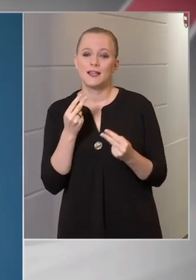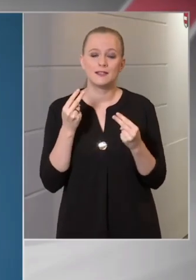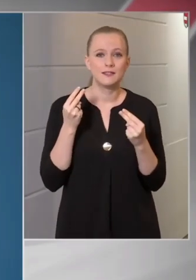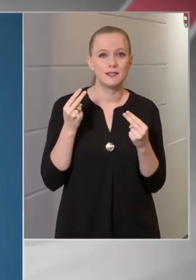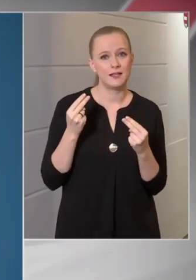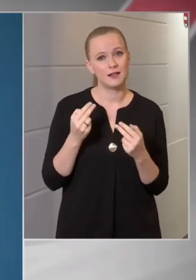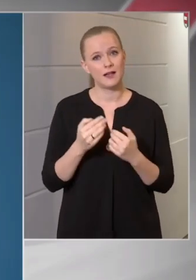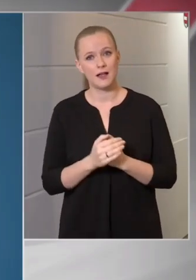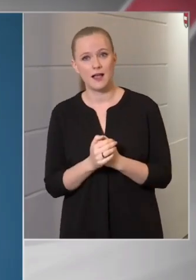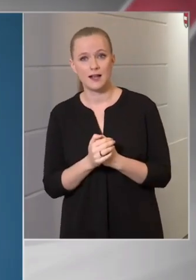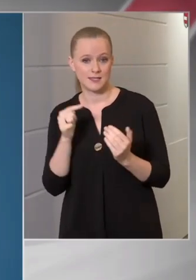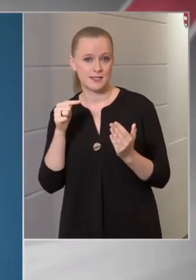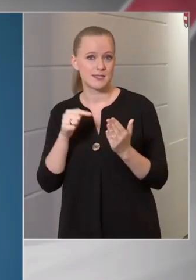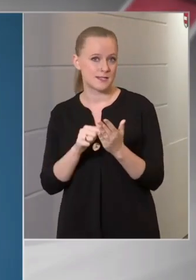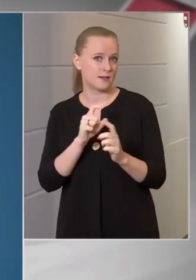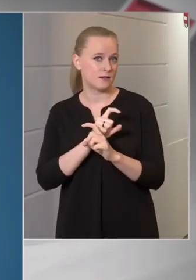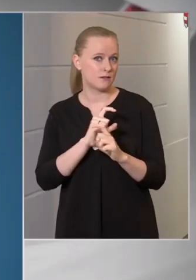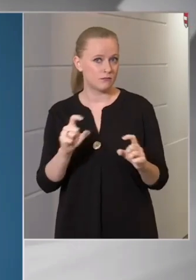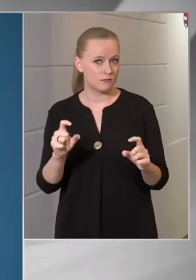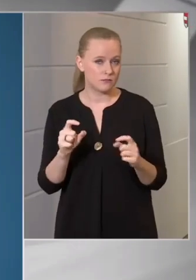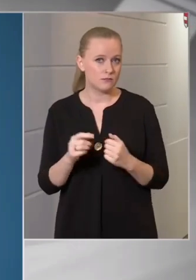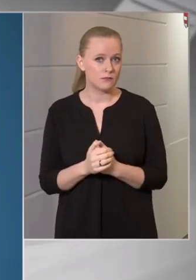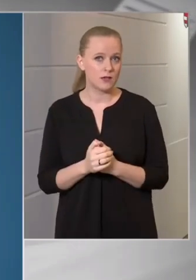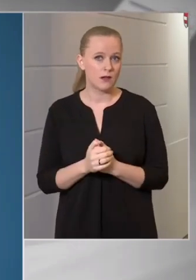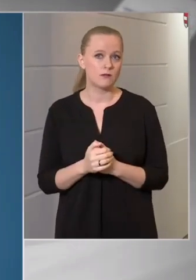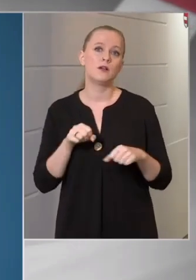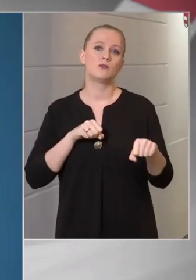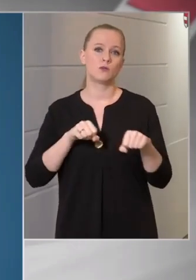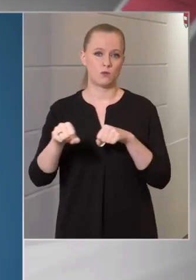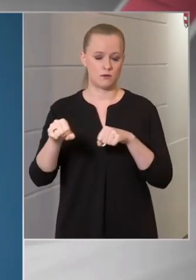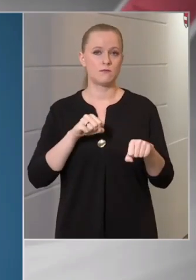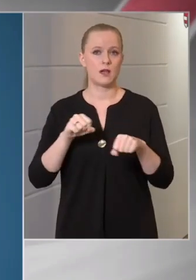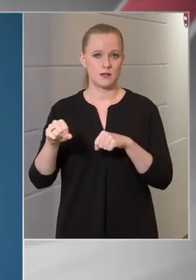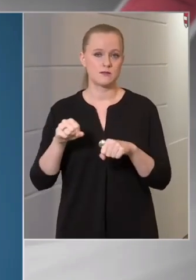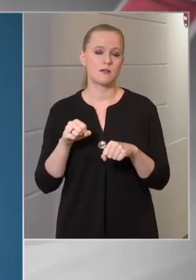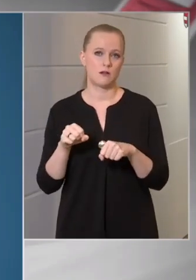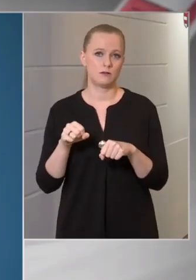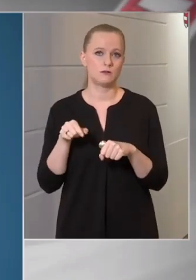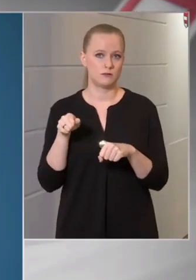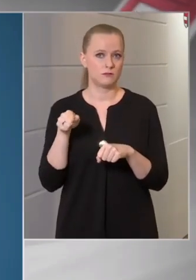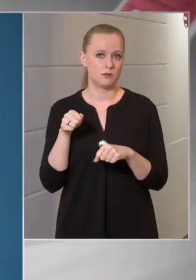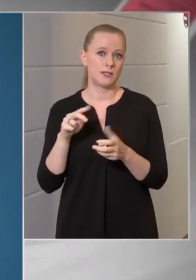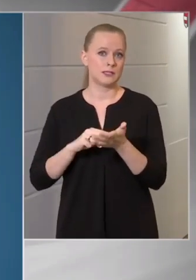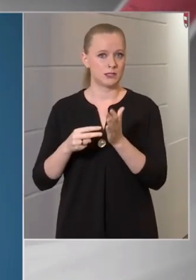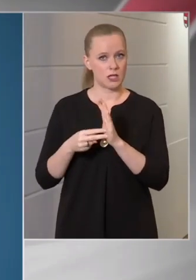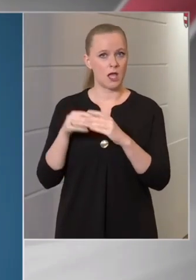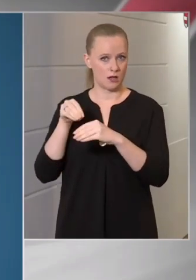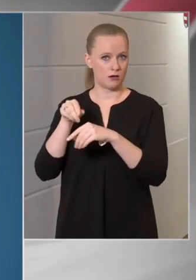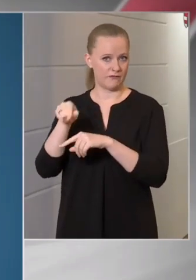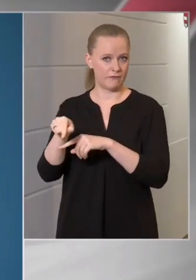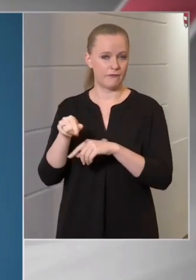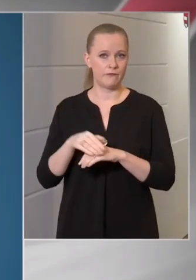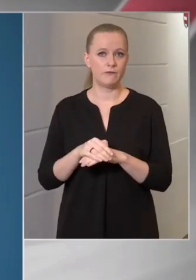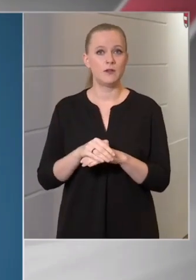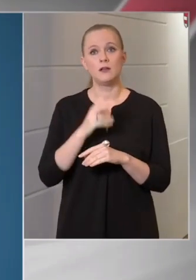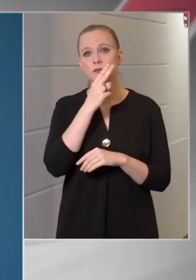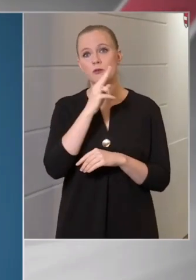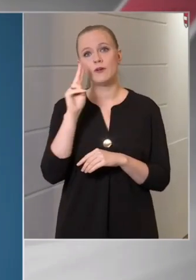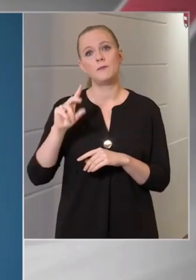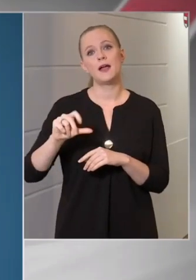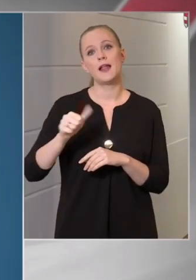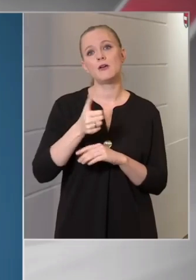céljából a kormányzat is egy terv részeként a november